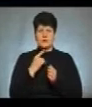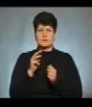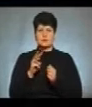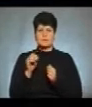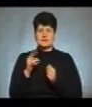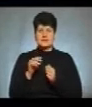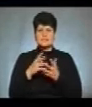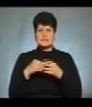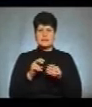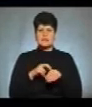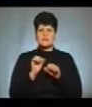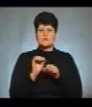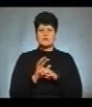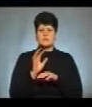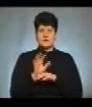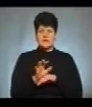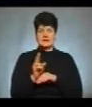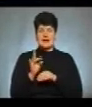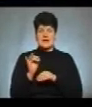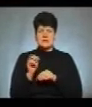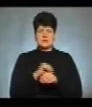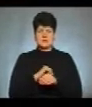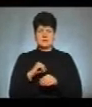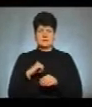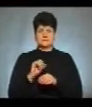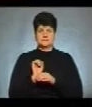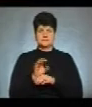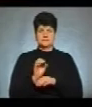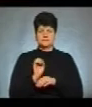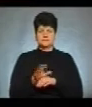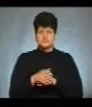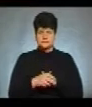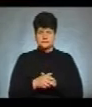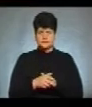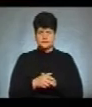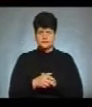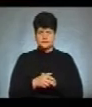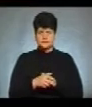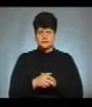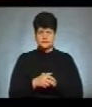Сімейний лікар може відправляти рецепт дистанційно. Соломія Струс, Оксана Галіяш, Новини.